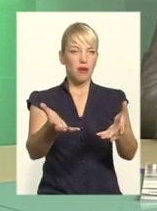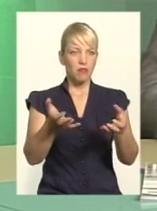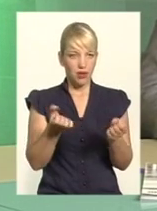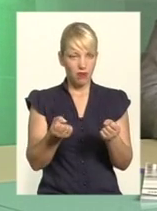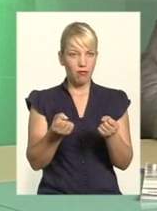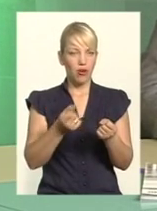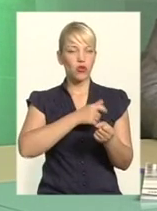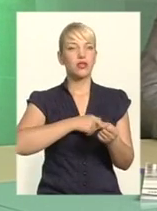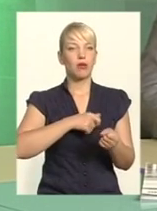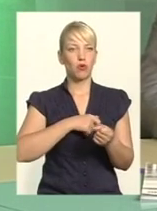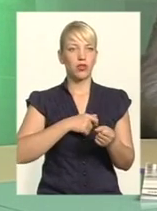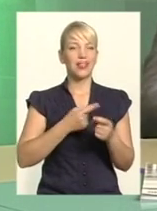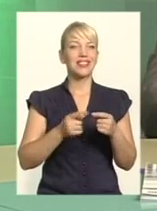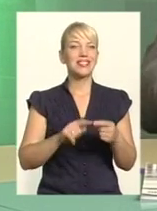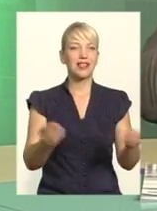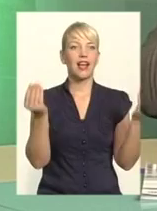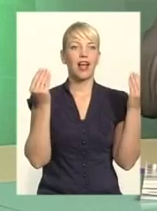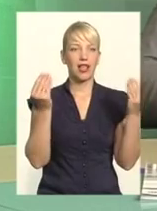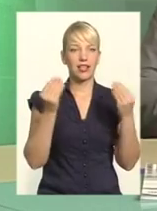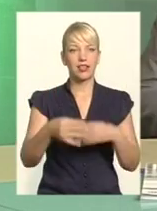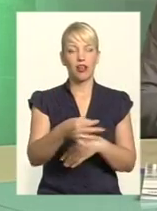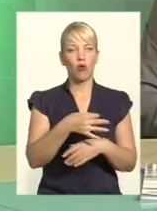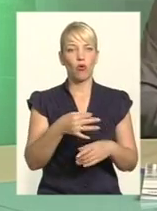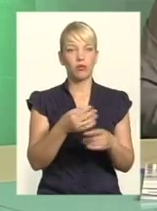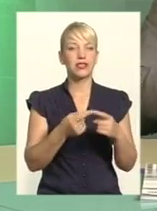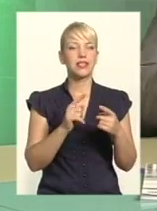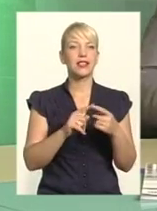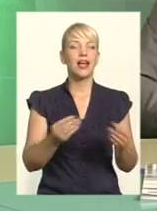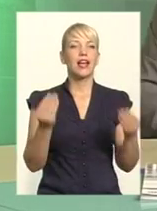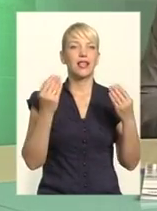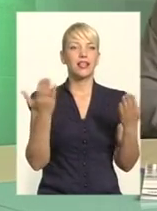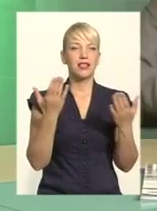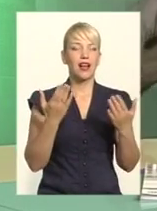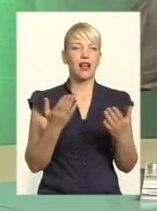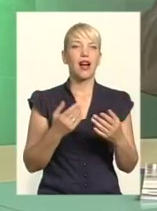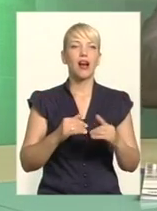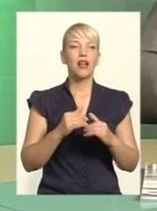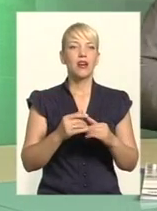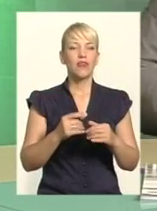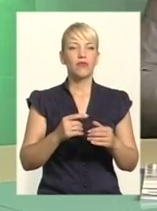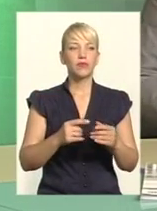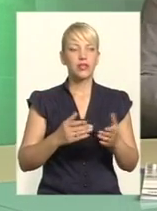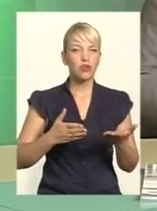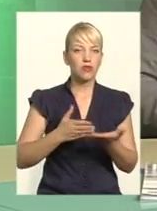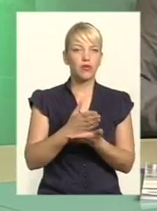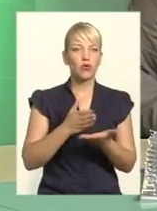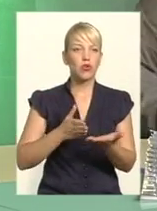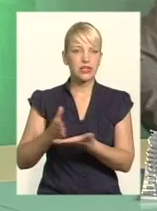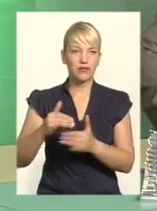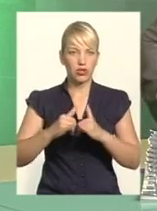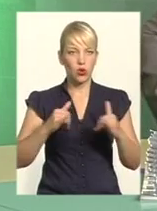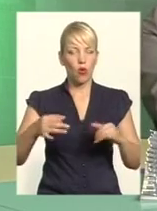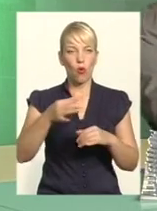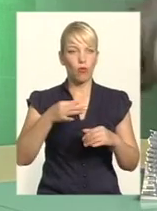еліта області. Еліта, яка визначає курс розвитку області, економічного розвитку, соціального захисту мешканців області.